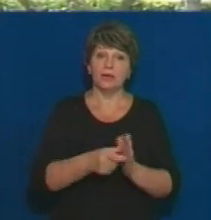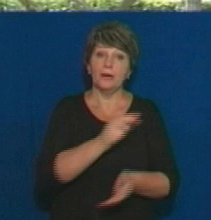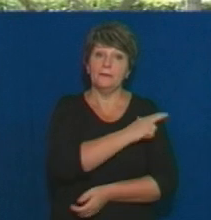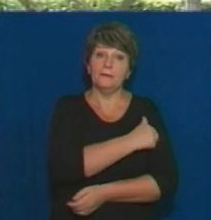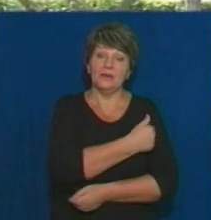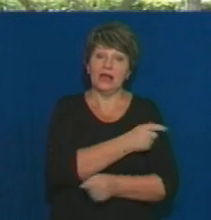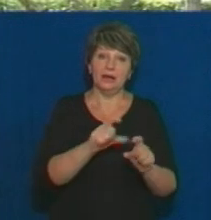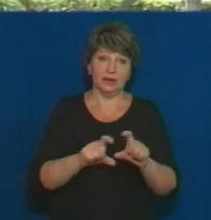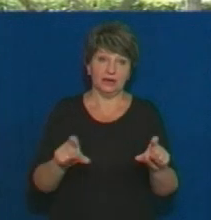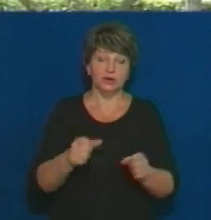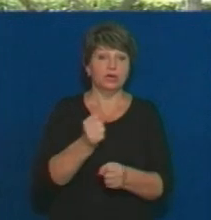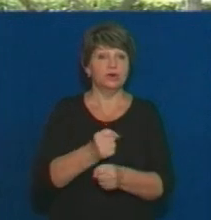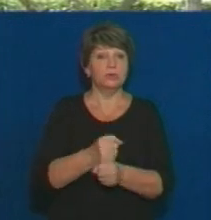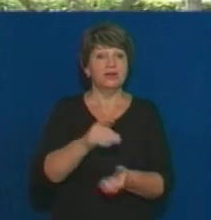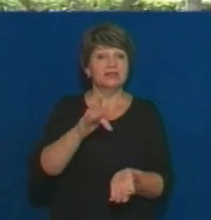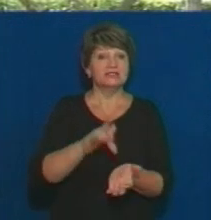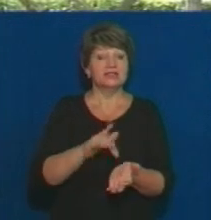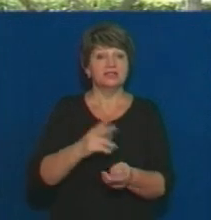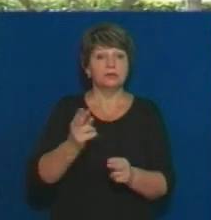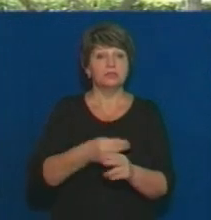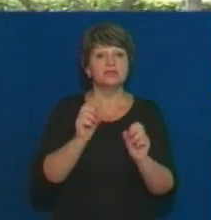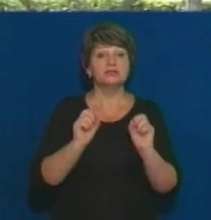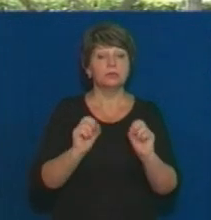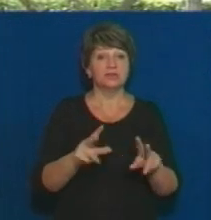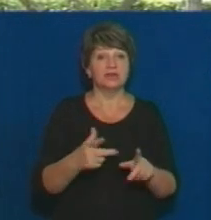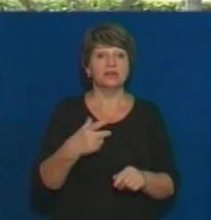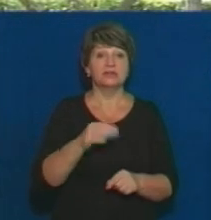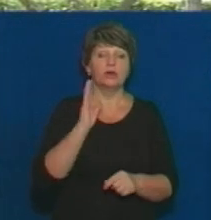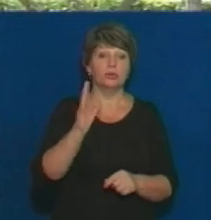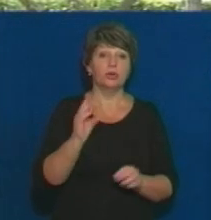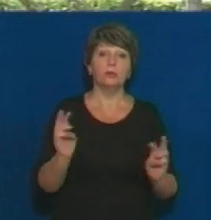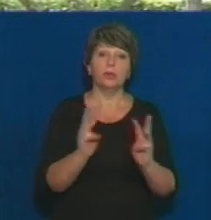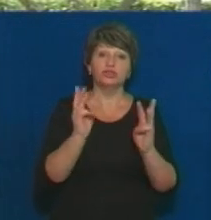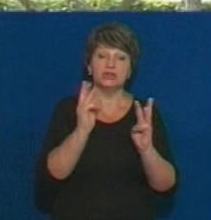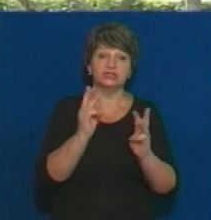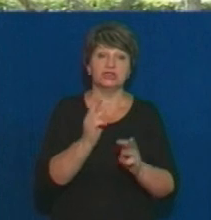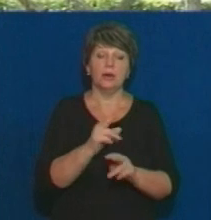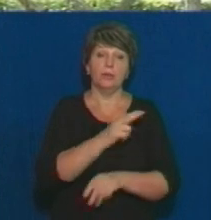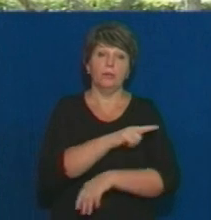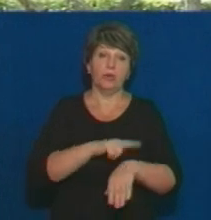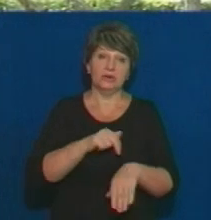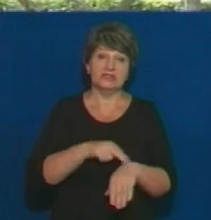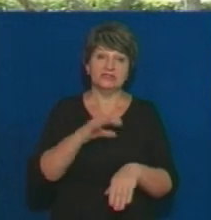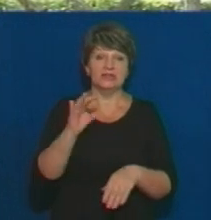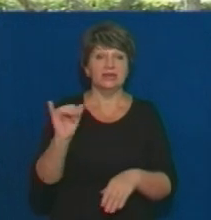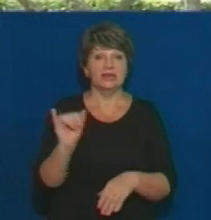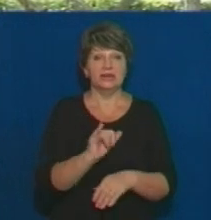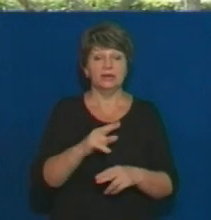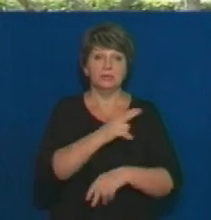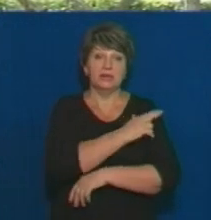зробити центр безпеки, де буде пожежна, поліція і амбулаторія. І сьогодні робиться проєкт,